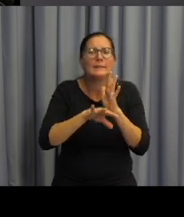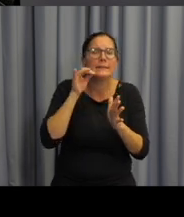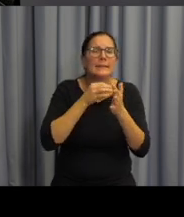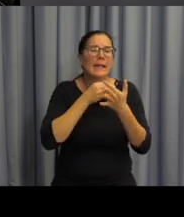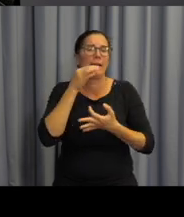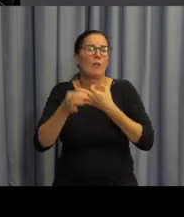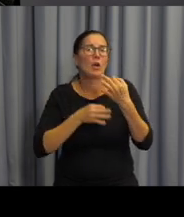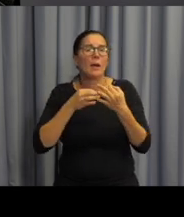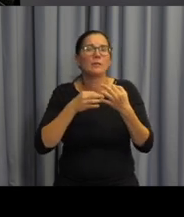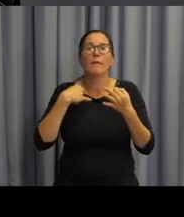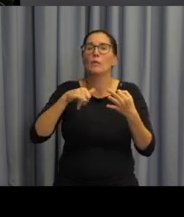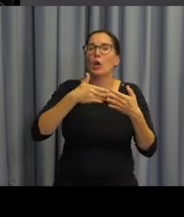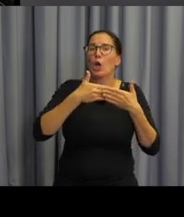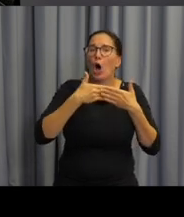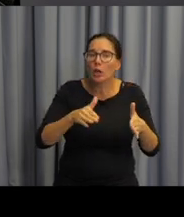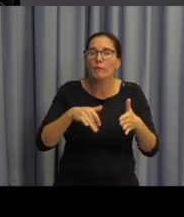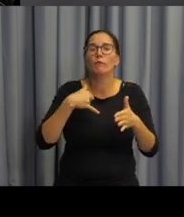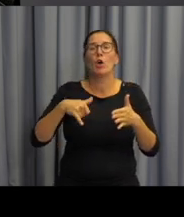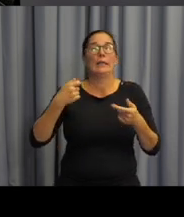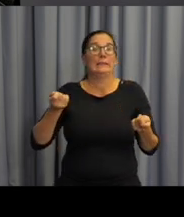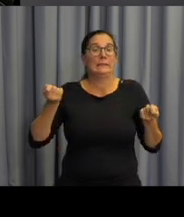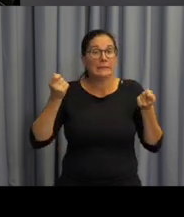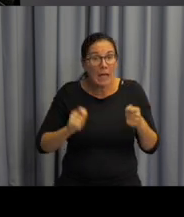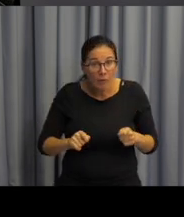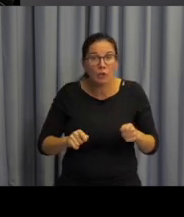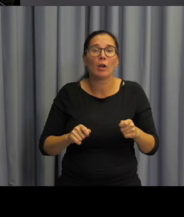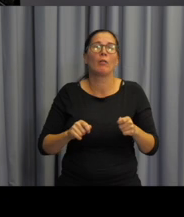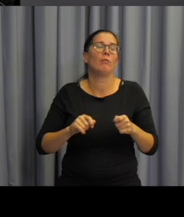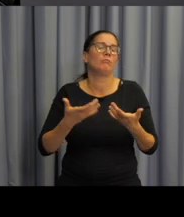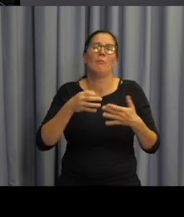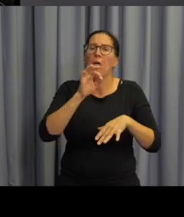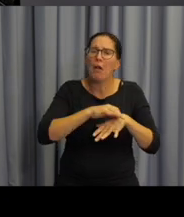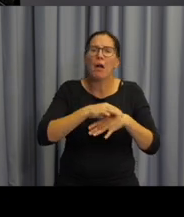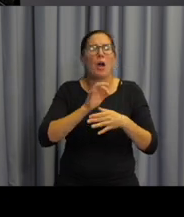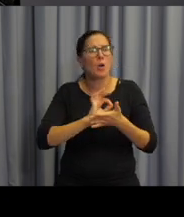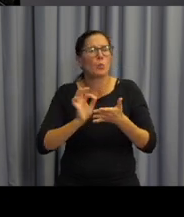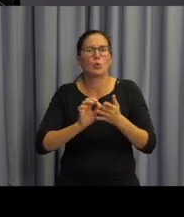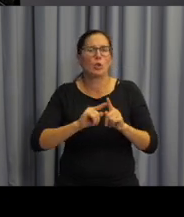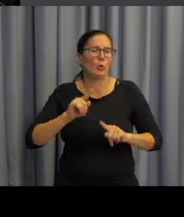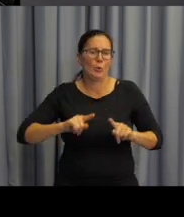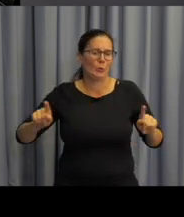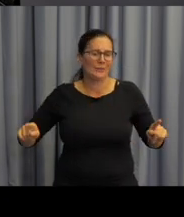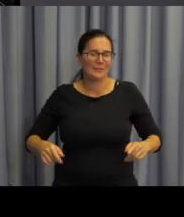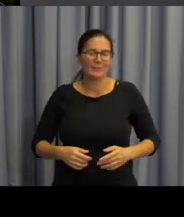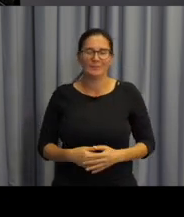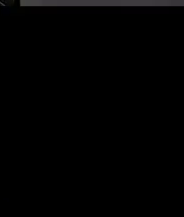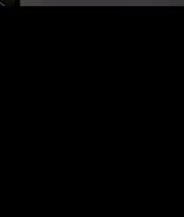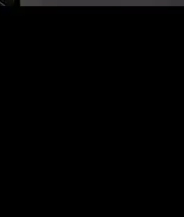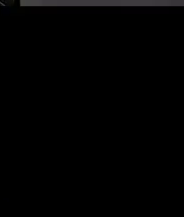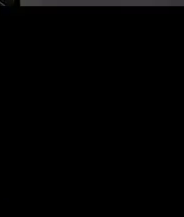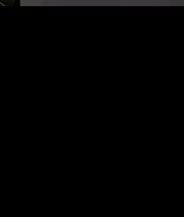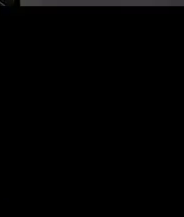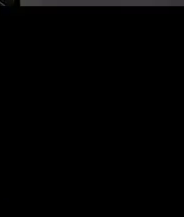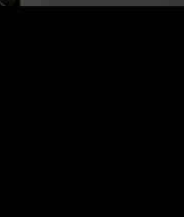otvírací hodiny, zavírací hodiny, úřední, ordinační hodiny různých institucí. My jsme